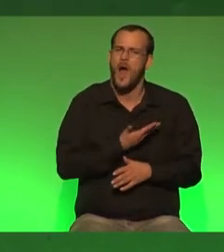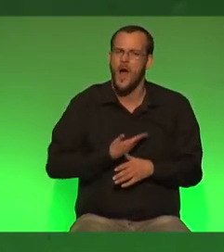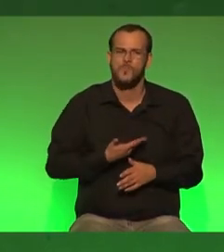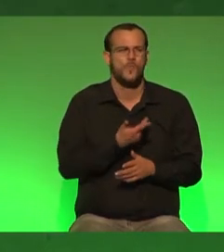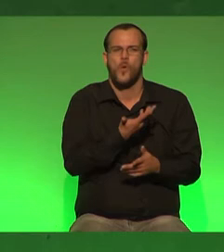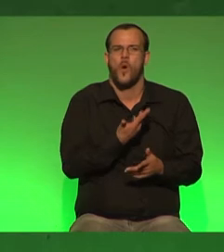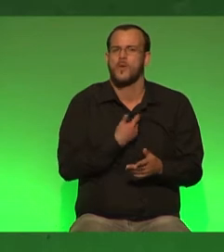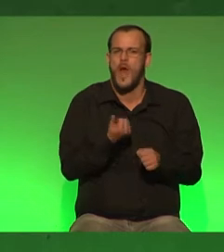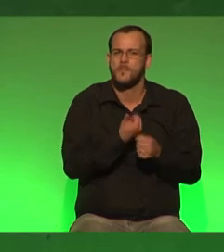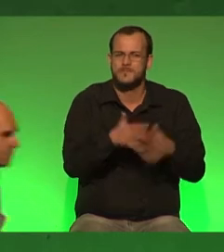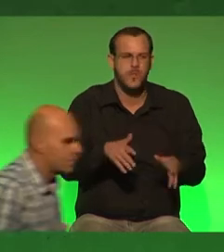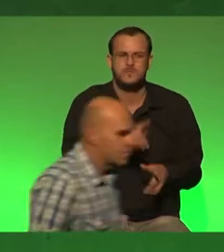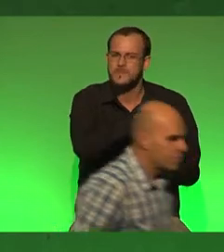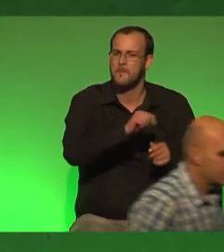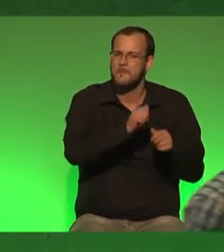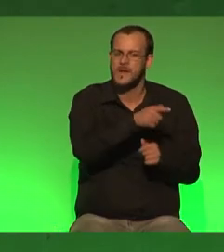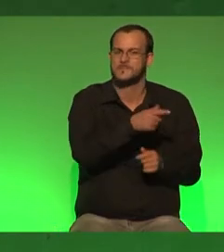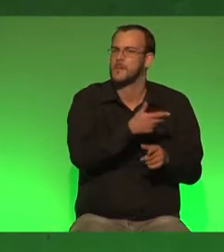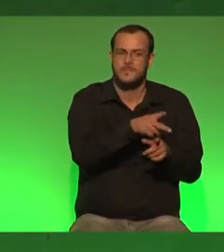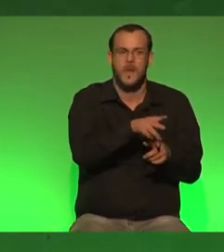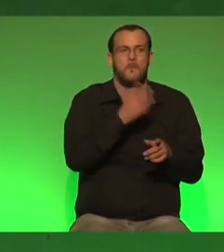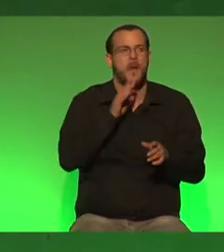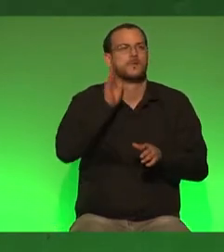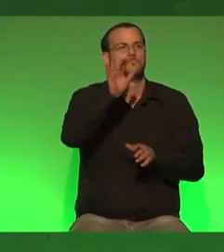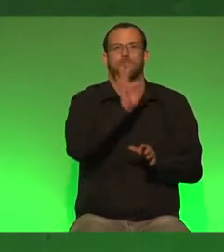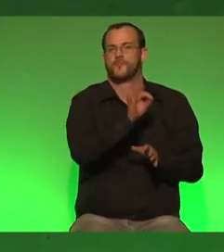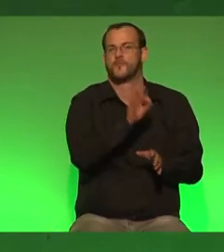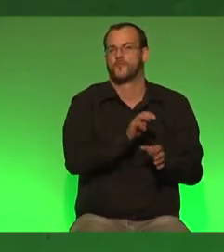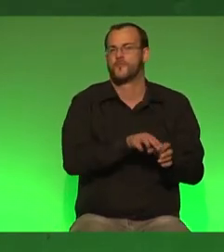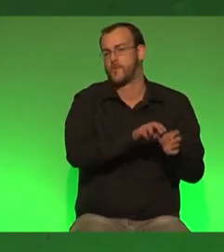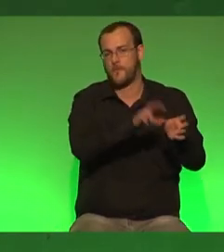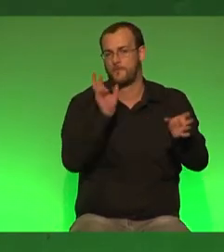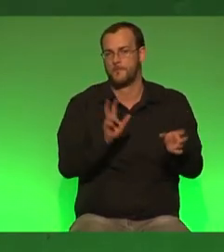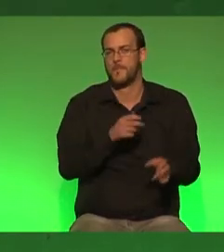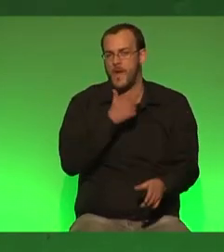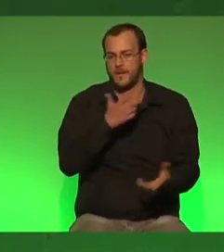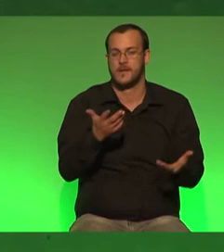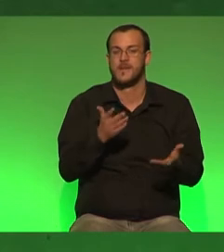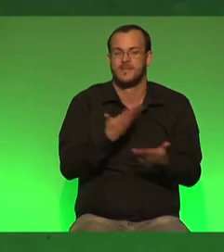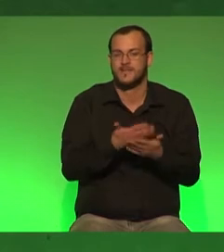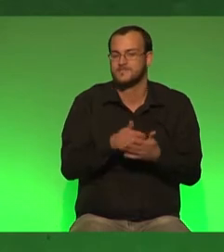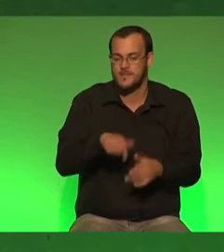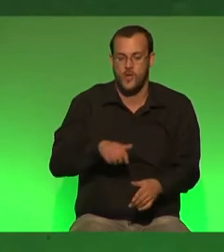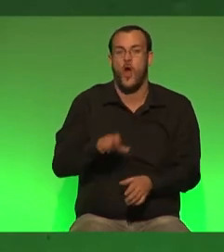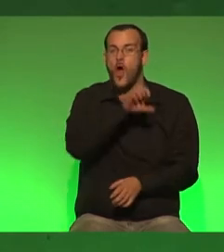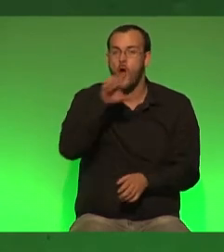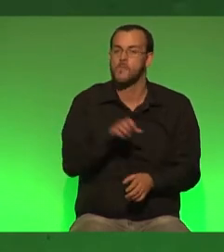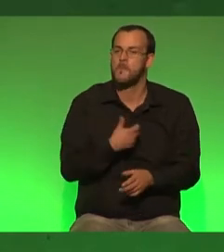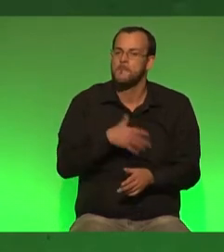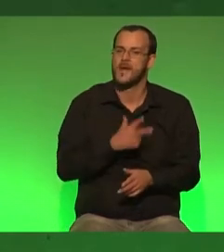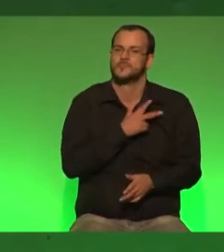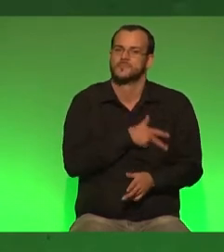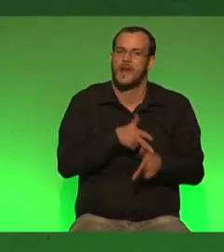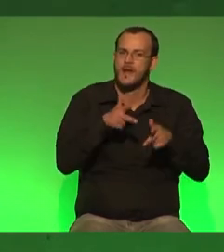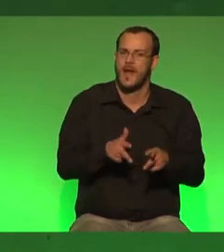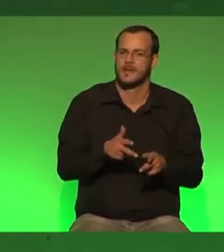betroffen sind, sind auch die, die am meisten für den Brexit gestimmt haben. Und deshalb müssen wir in Europa mehr für soziale Gerechtigkeit tun. Wir